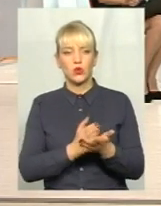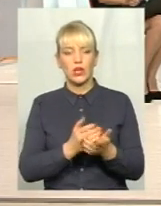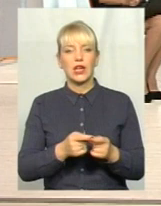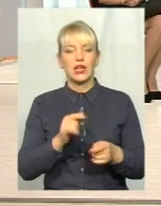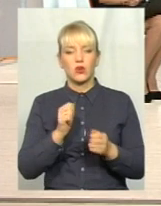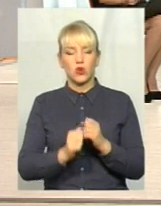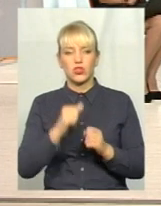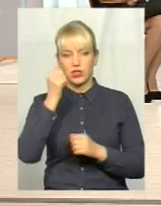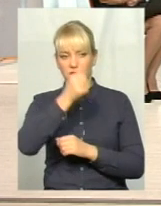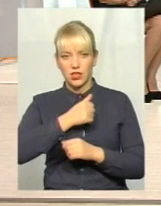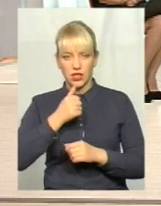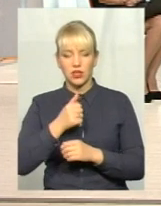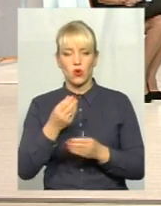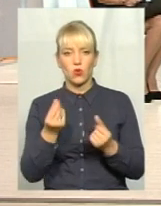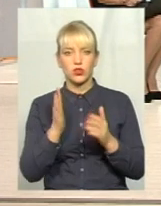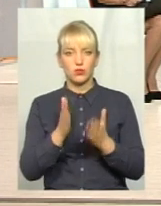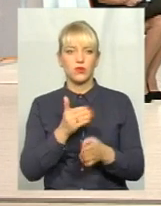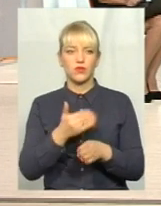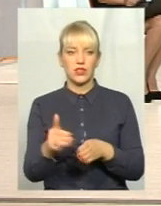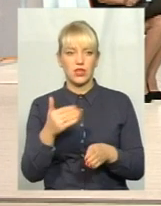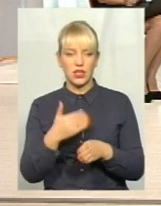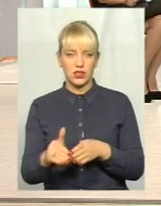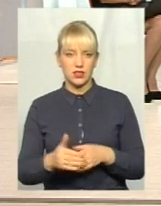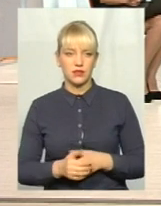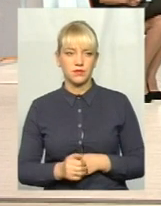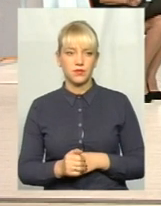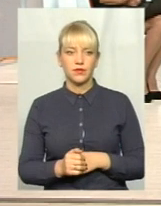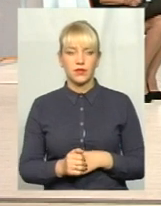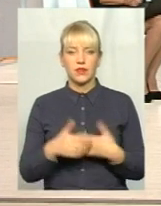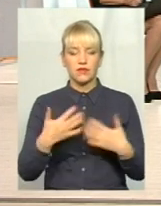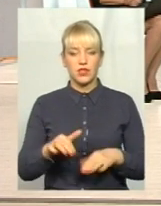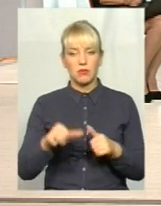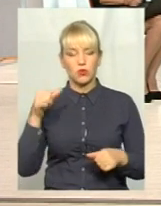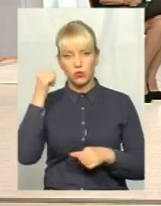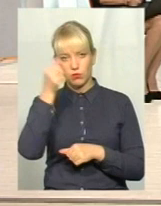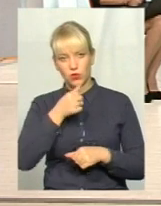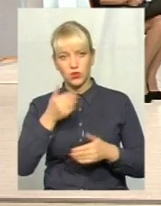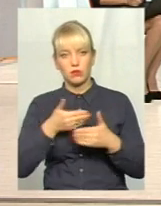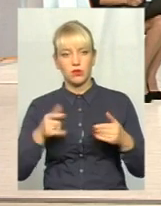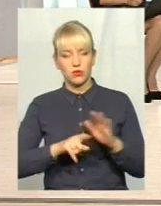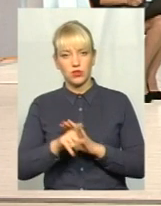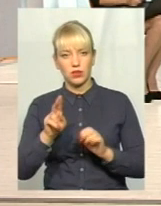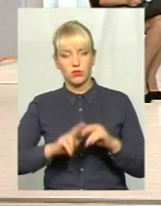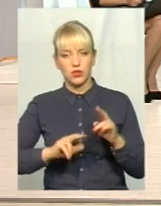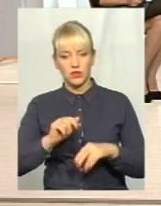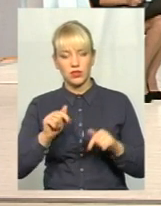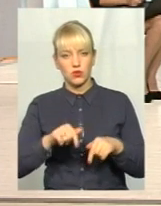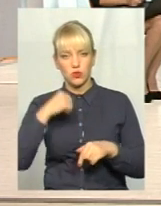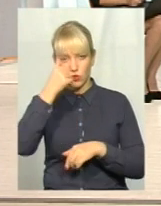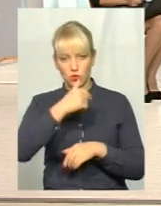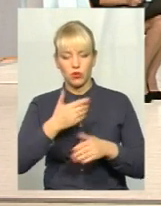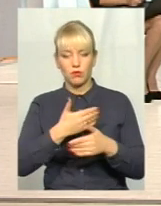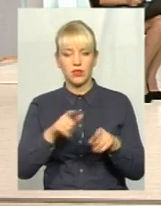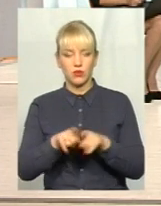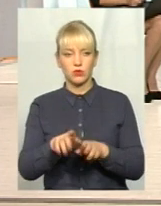кожен рік кошти будуть виділятися. Вже минулого року ми почали будівництво, цього року ми також